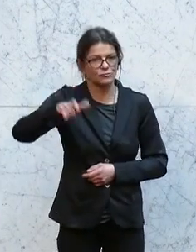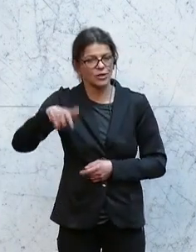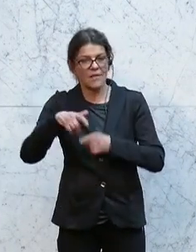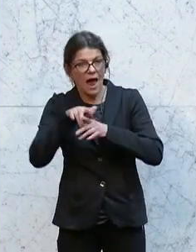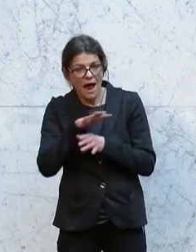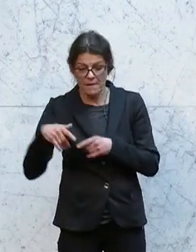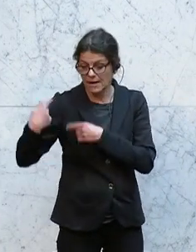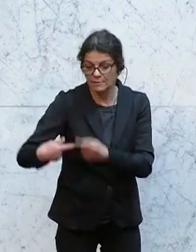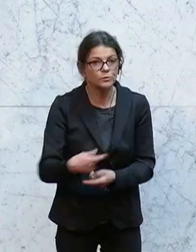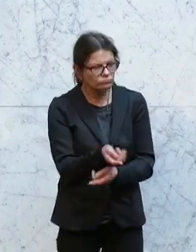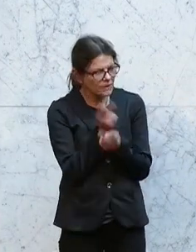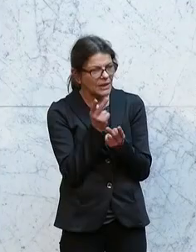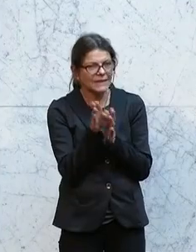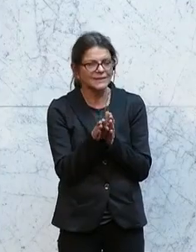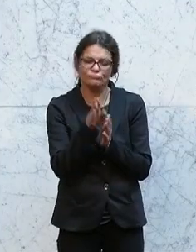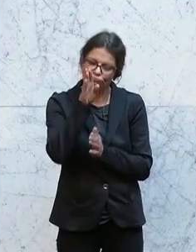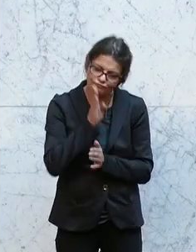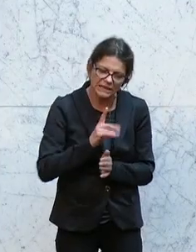dieses wichtige Gesetz auch unterstützen. Dank.